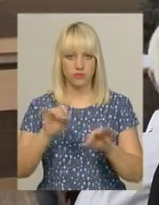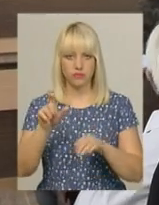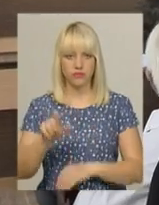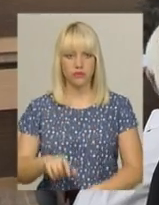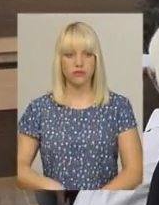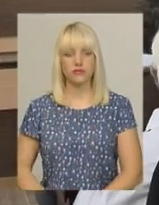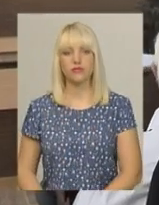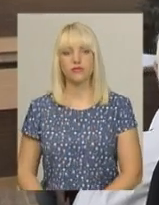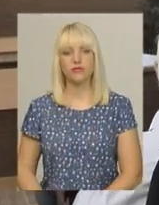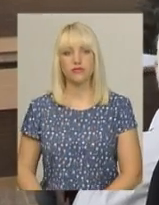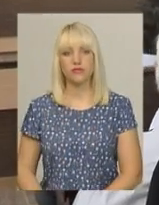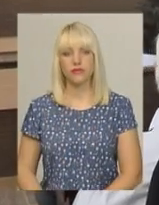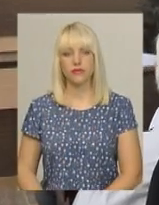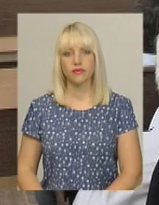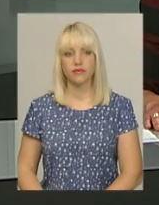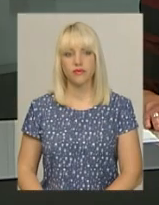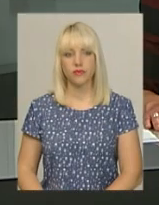Іван Мовчан. Новини, Поділля Центр.